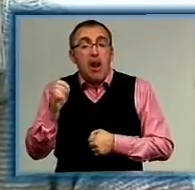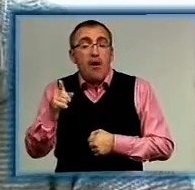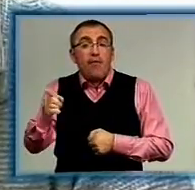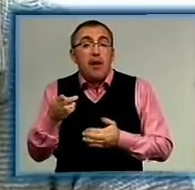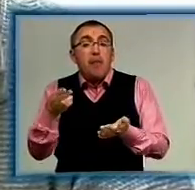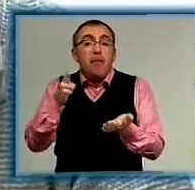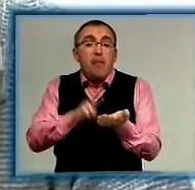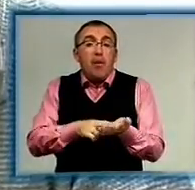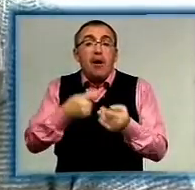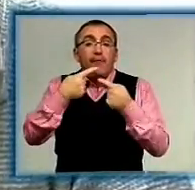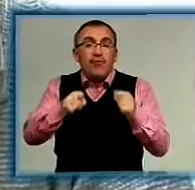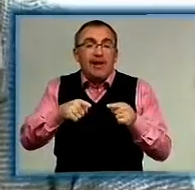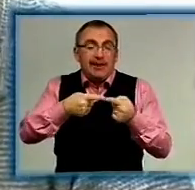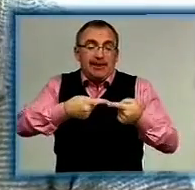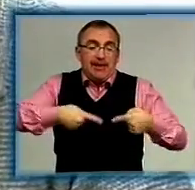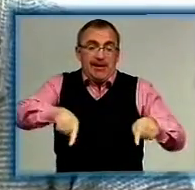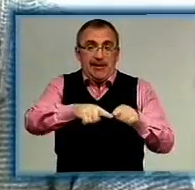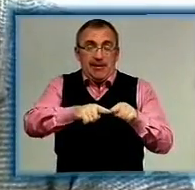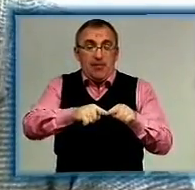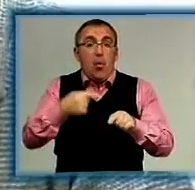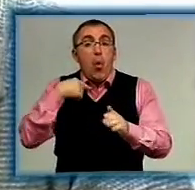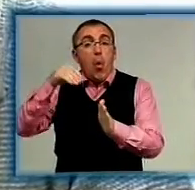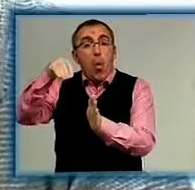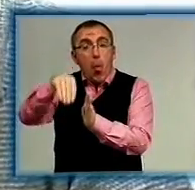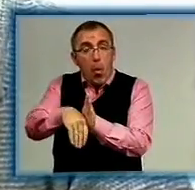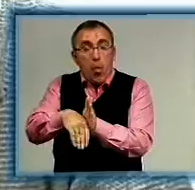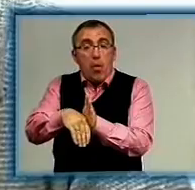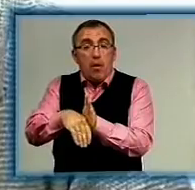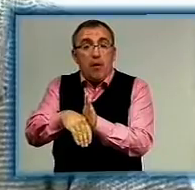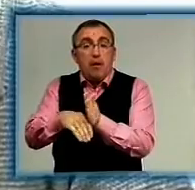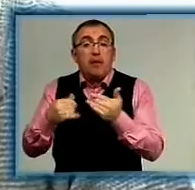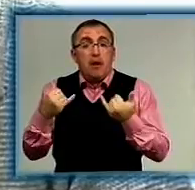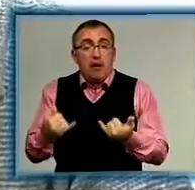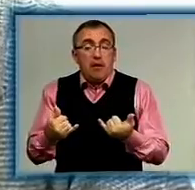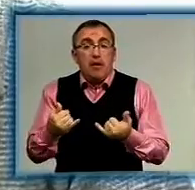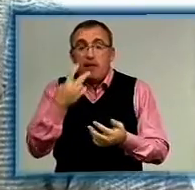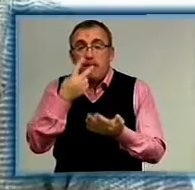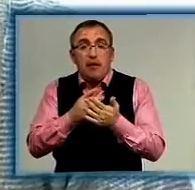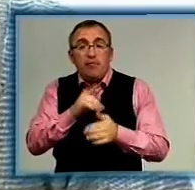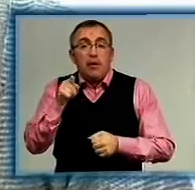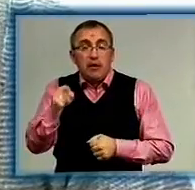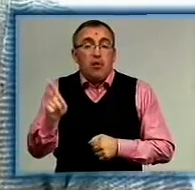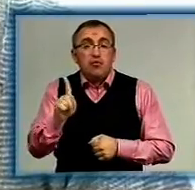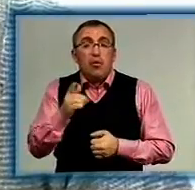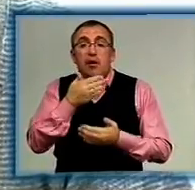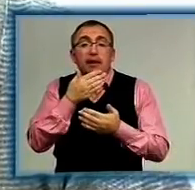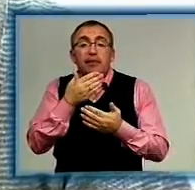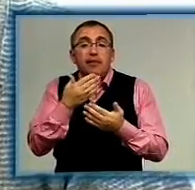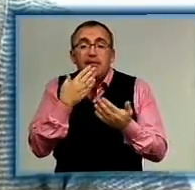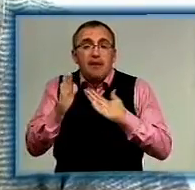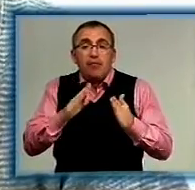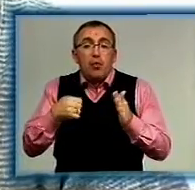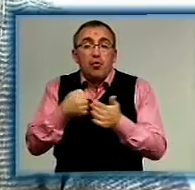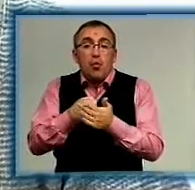приписані на інших дільницях. А голосують, голосували наразі, незважаючи на те, що вони не мають відношення до цього